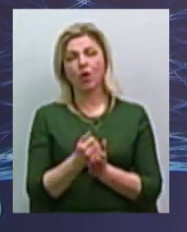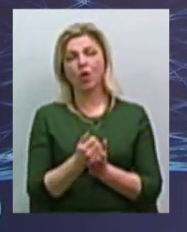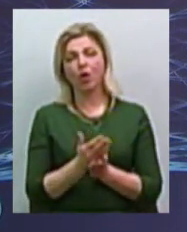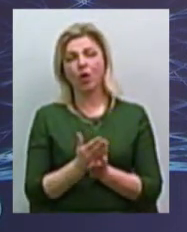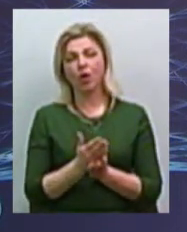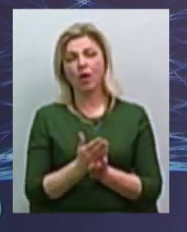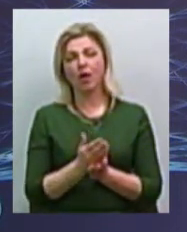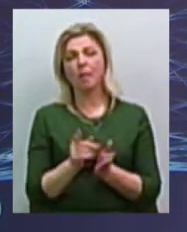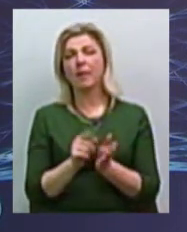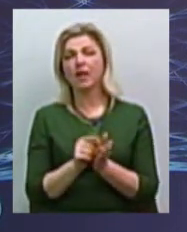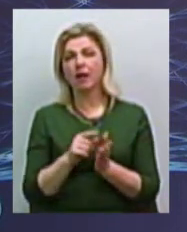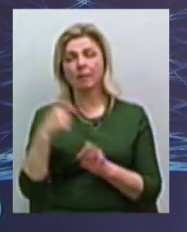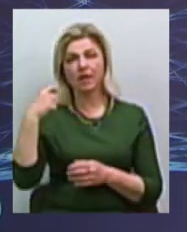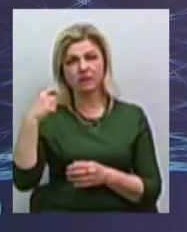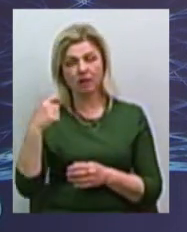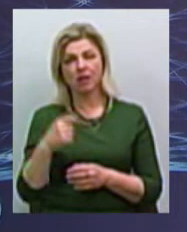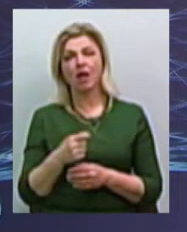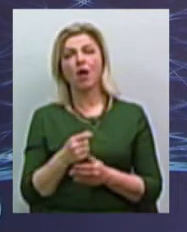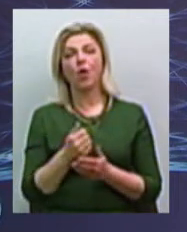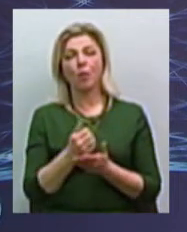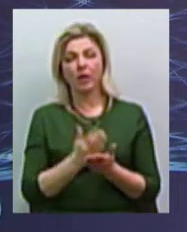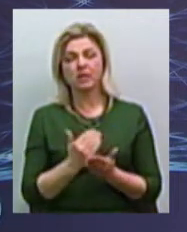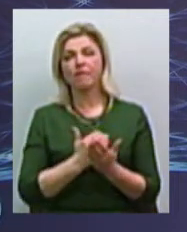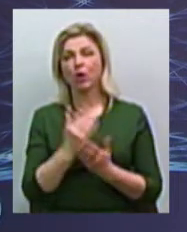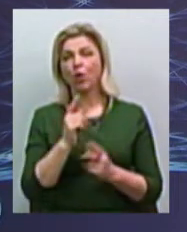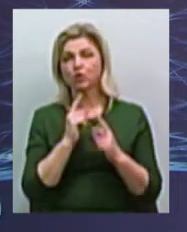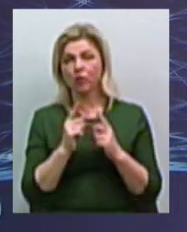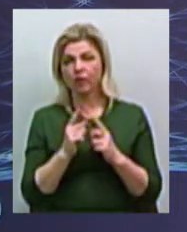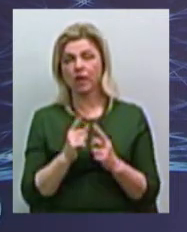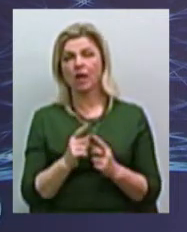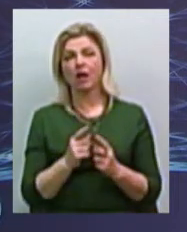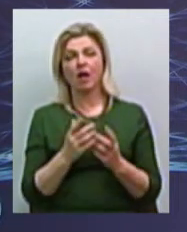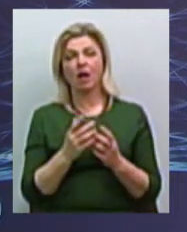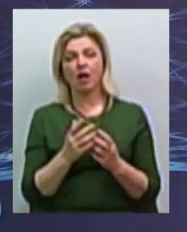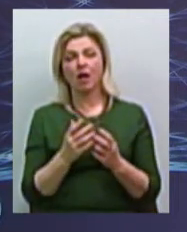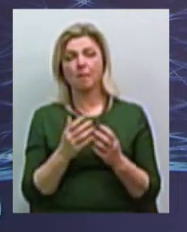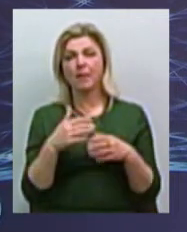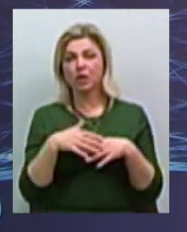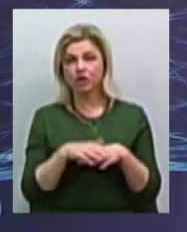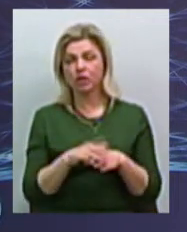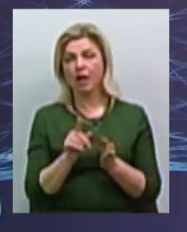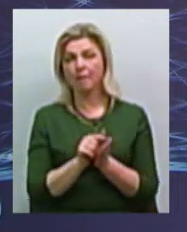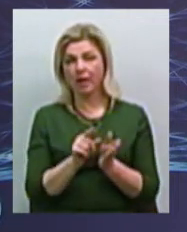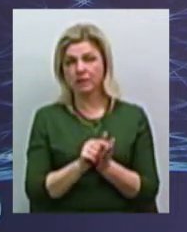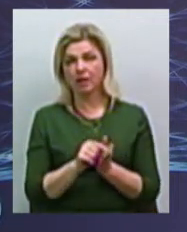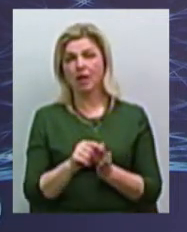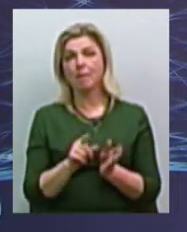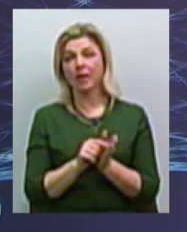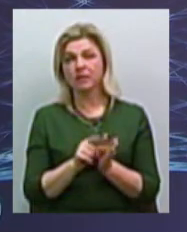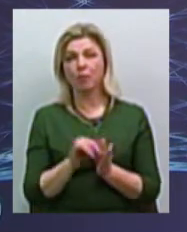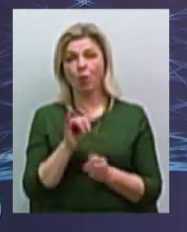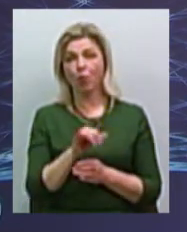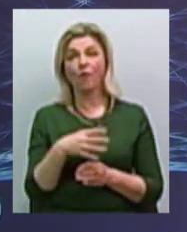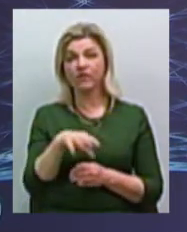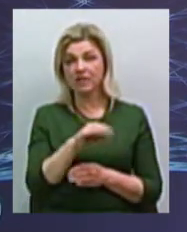президенти, обеспечили всі первим членом Верховному Советі пересчитати пенсії люди. Пенсії сидять люди, минималки все.